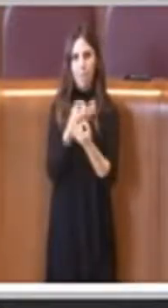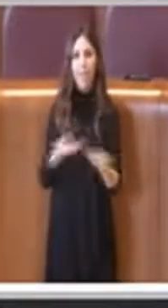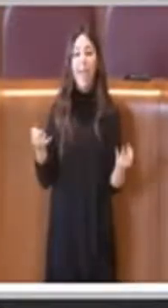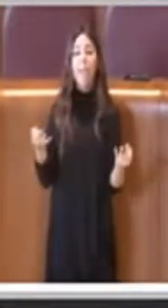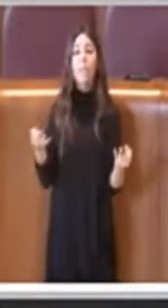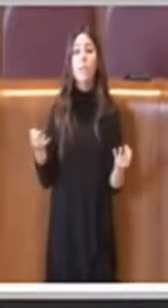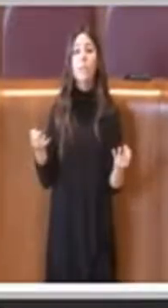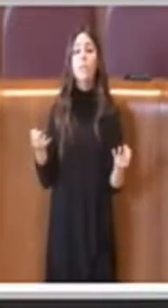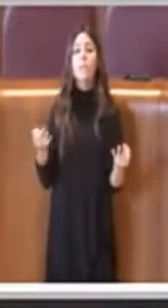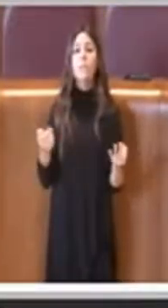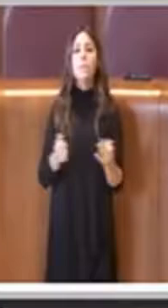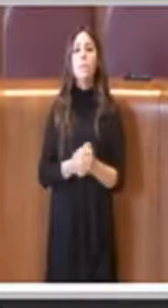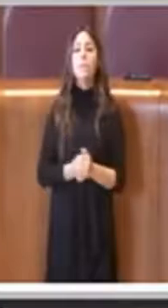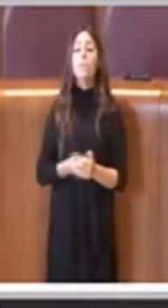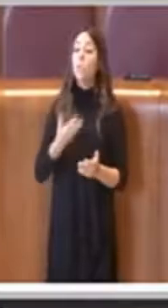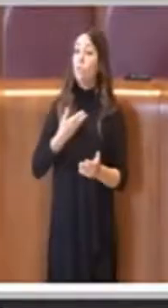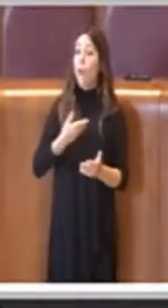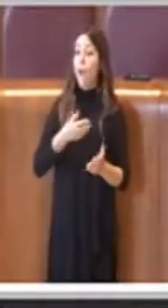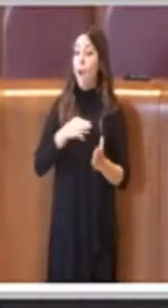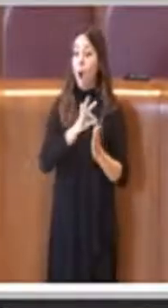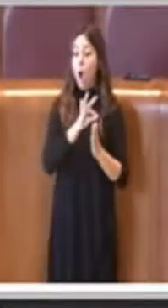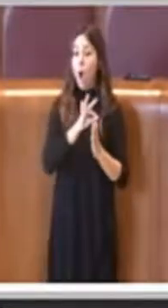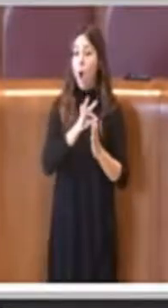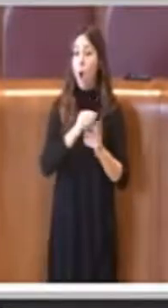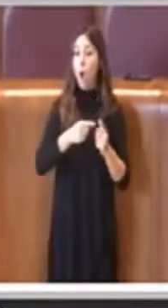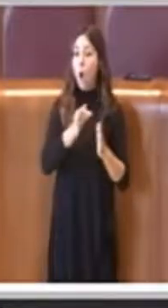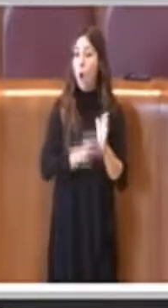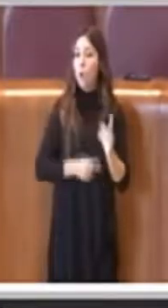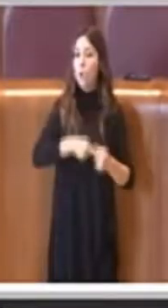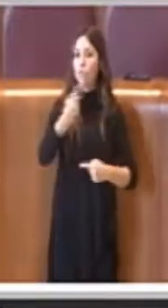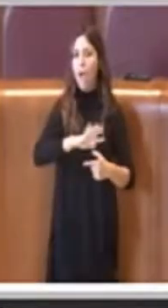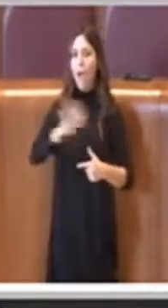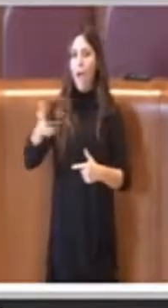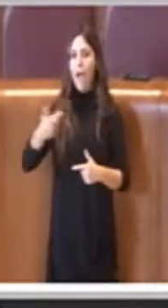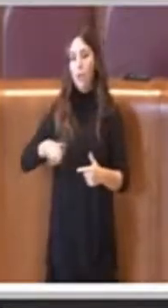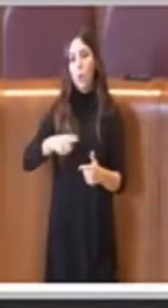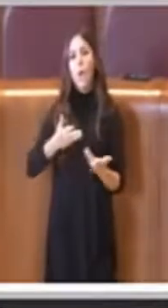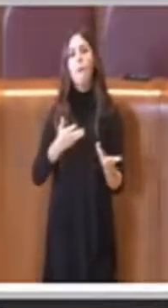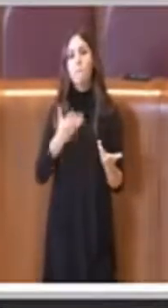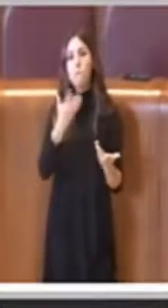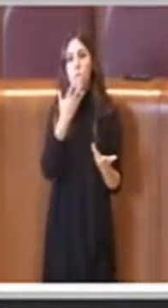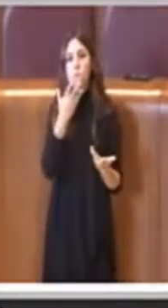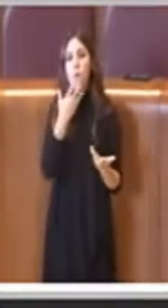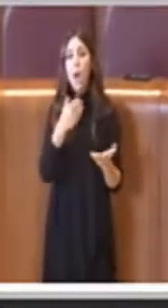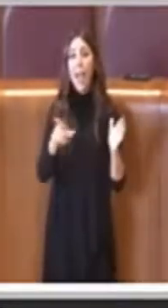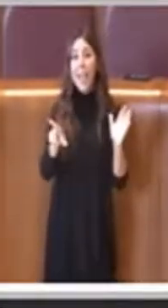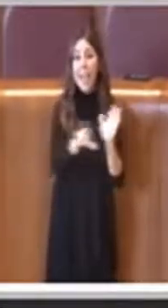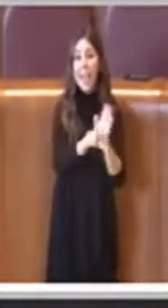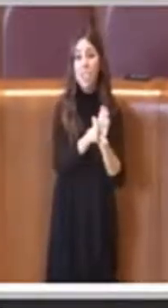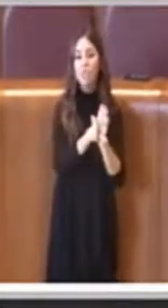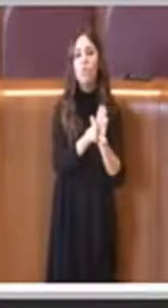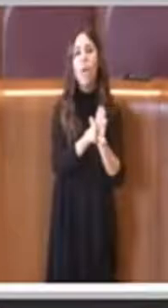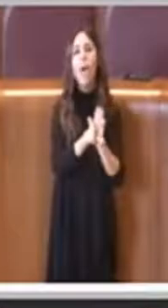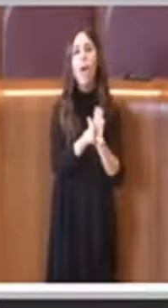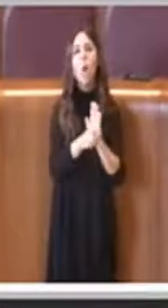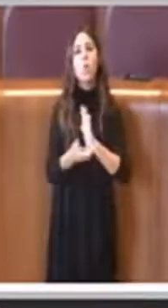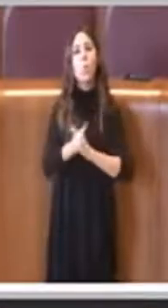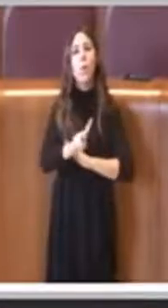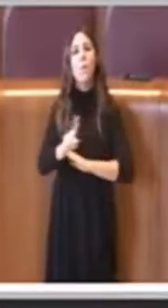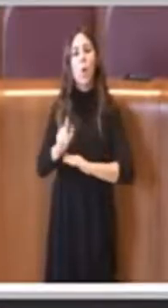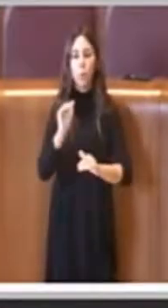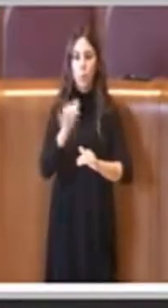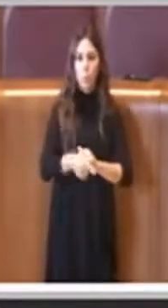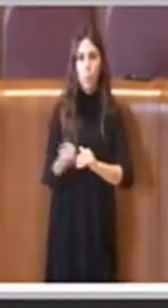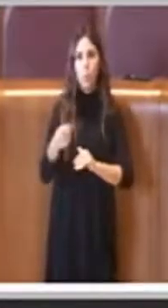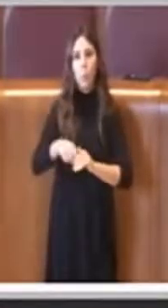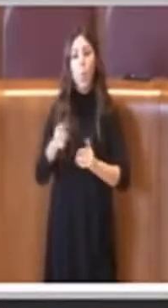altro ordine del giorno dove chiederemo il superamento nuovamente della legge numero 21 e poi vi sarà un altro